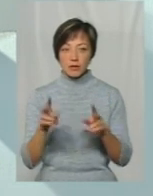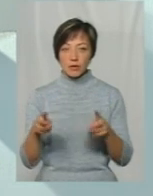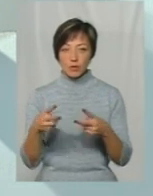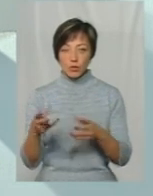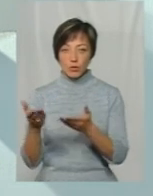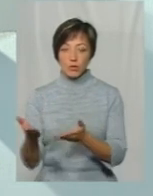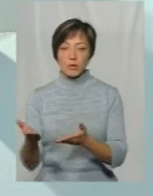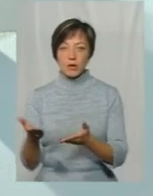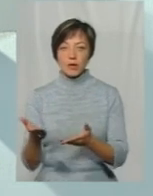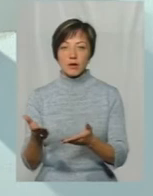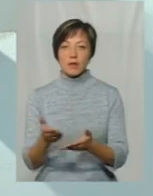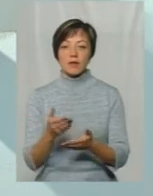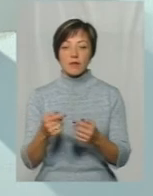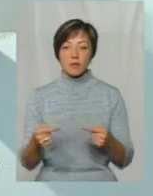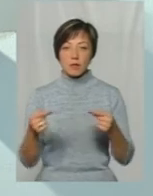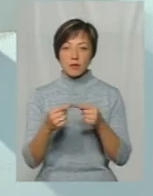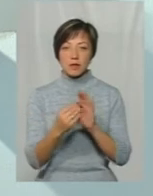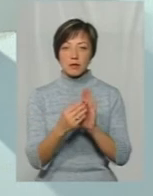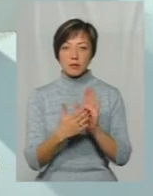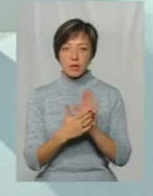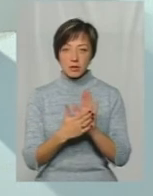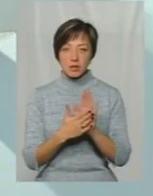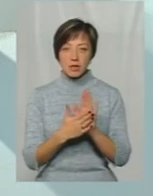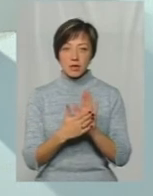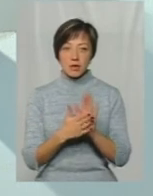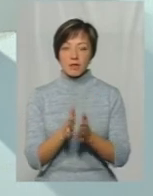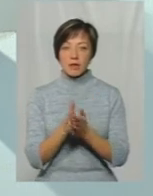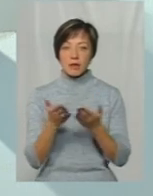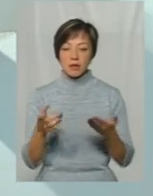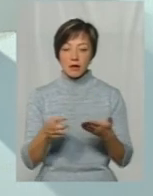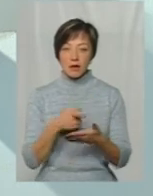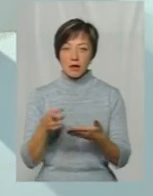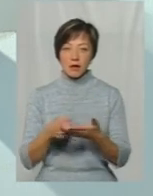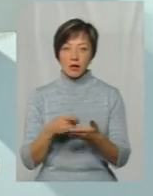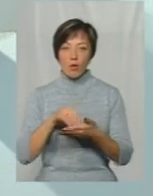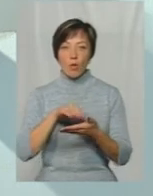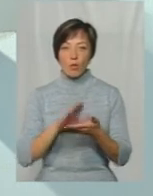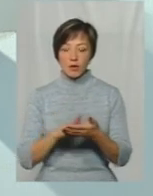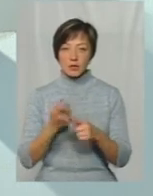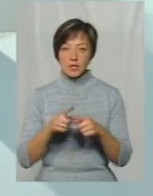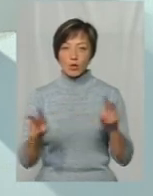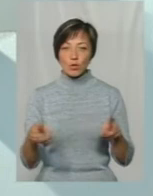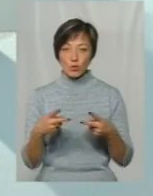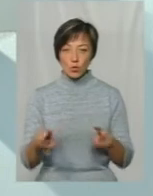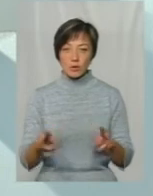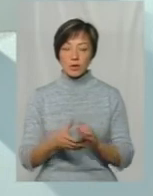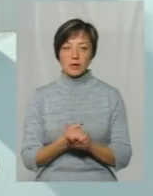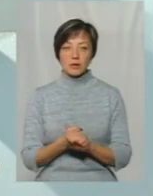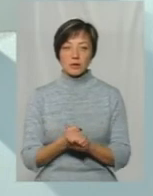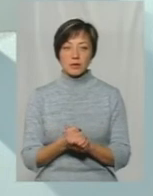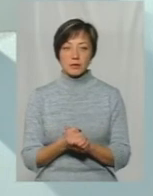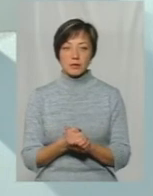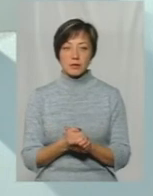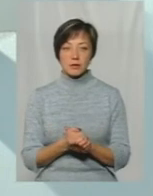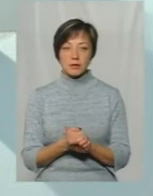То вона відповідно записана в книгах учета цих клубів КСУ, ККУ,